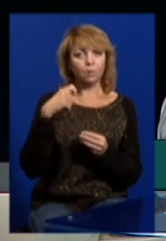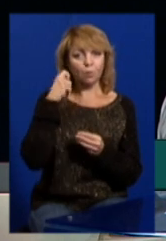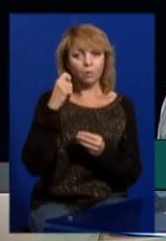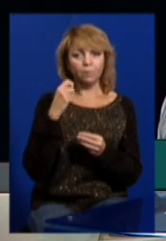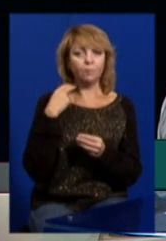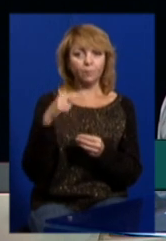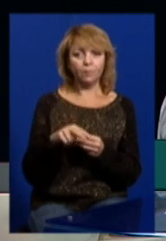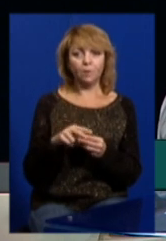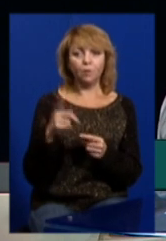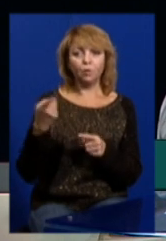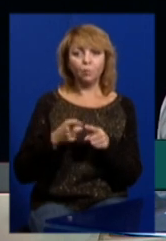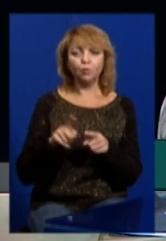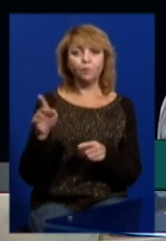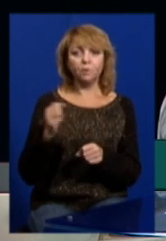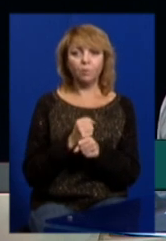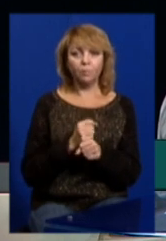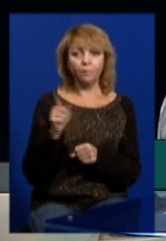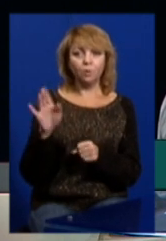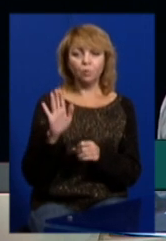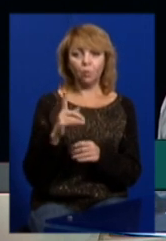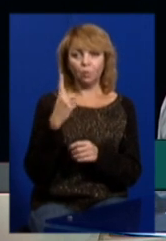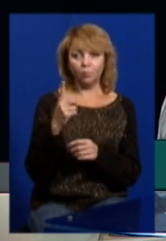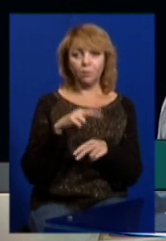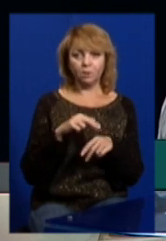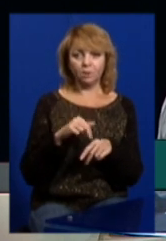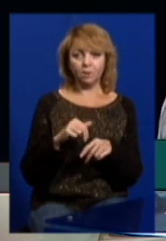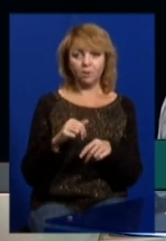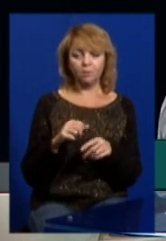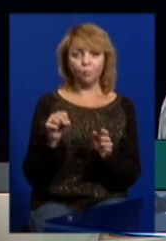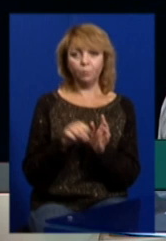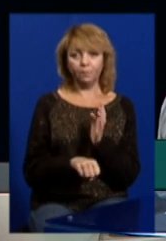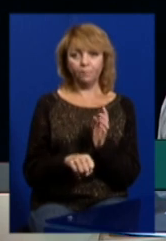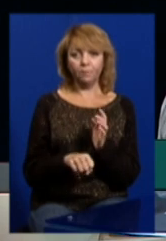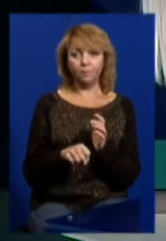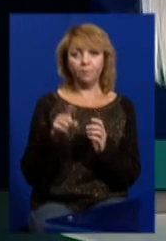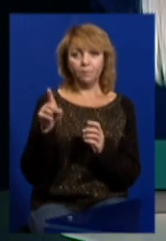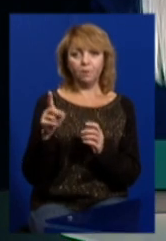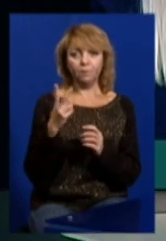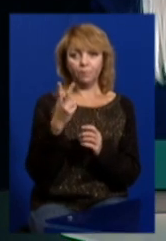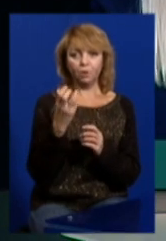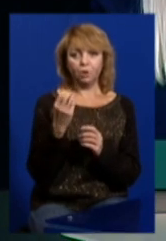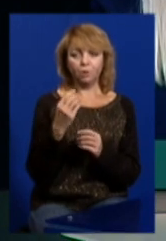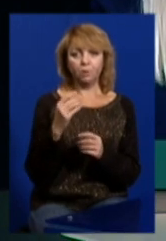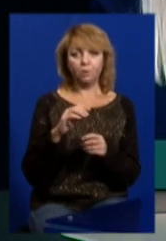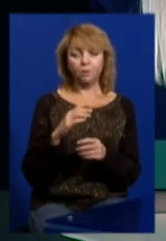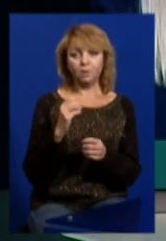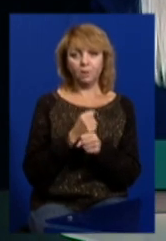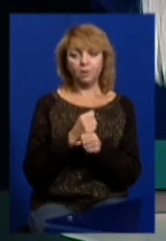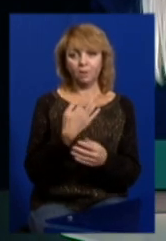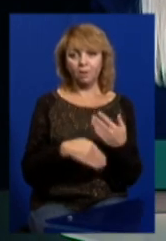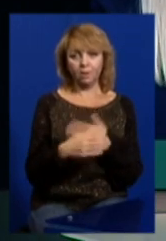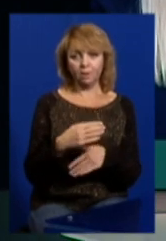позбавлення волі, тому що він зробив. Він же ж не тільки одного міліціонера вбив, він же ж двоїх ще каліками зробив,